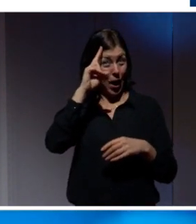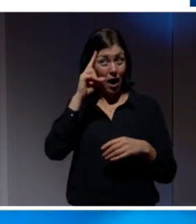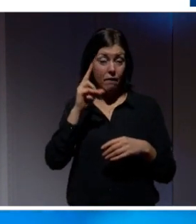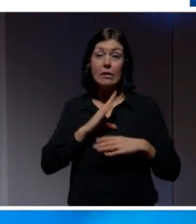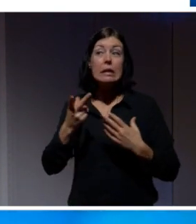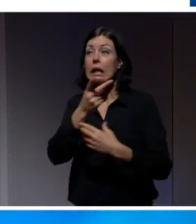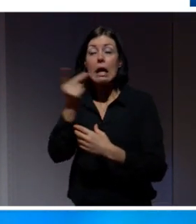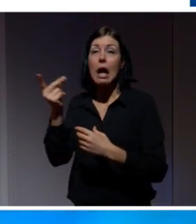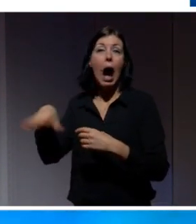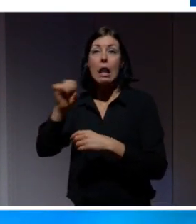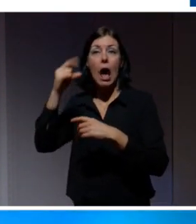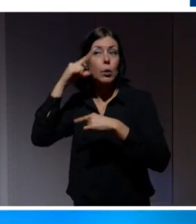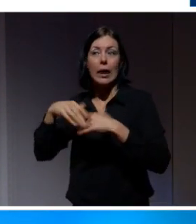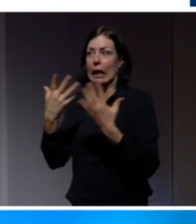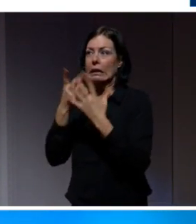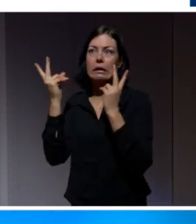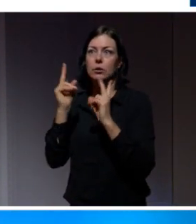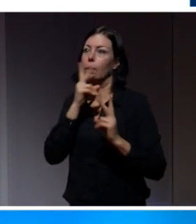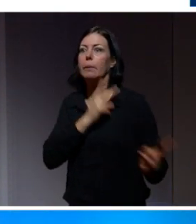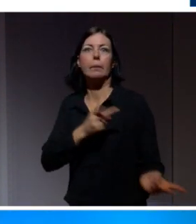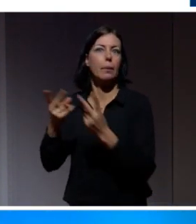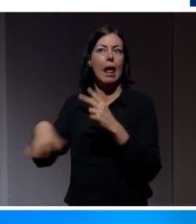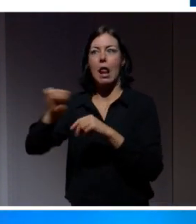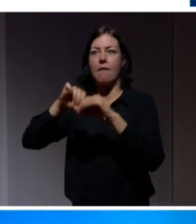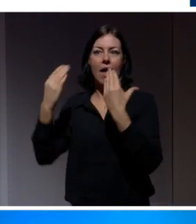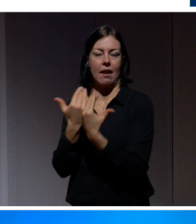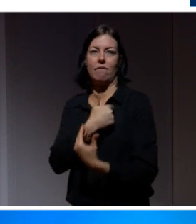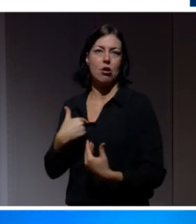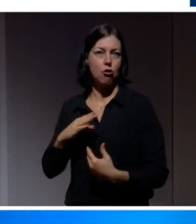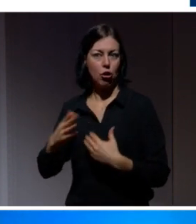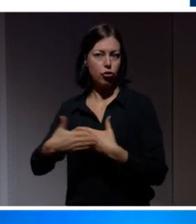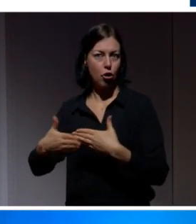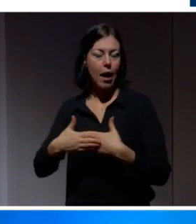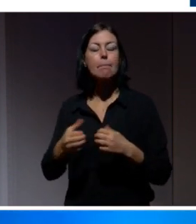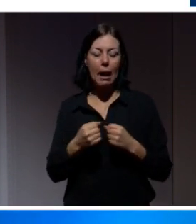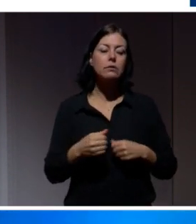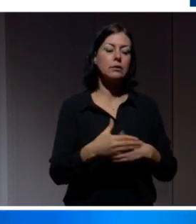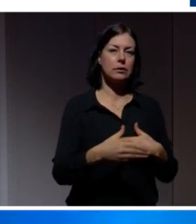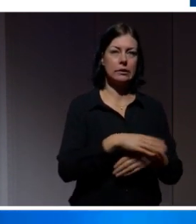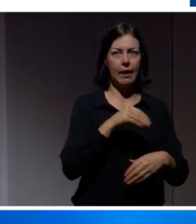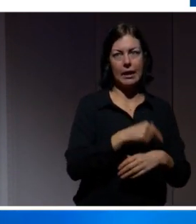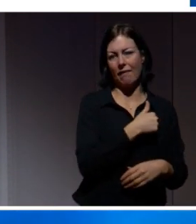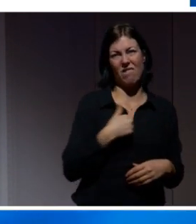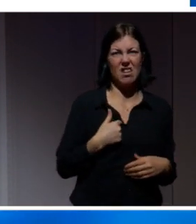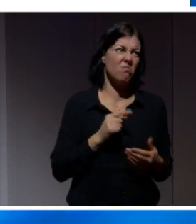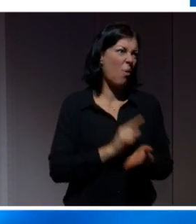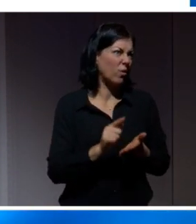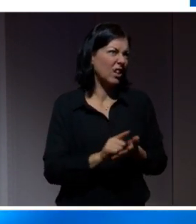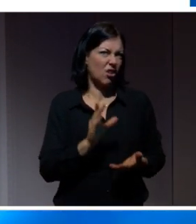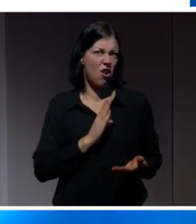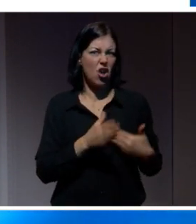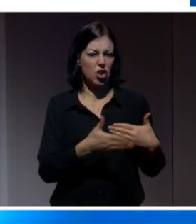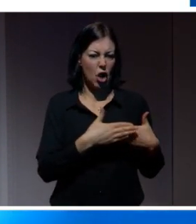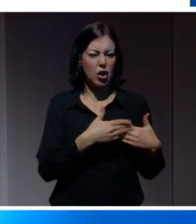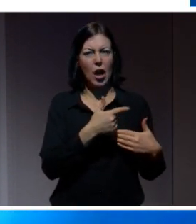kulturer. Så det är inget universiellt att vi har dörrar på toaletterna. Men i Sverige så har vi i regel det. Vi har dörrar och vi